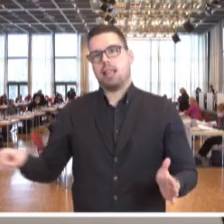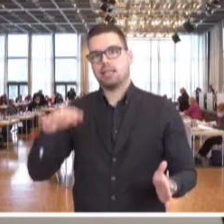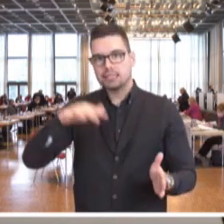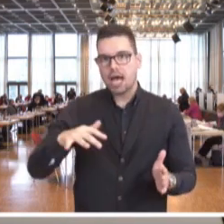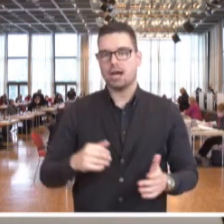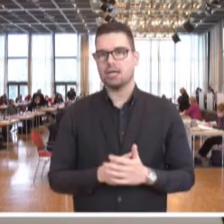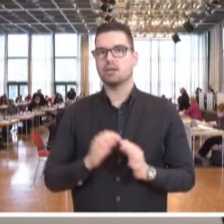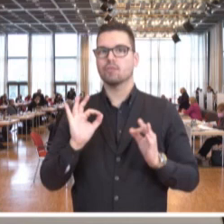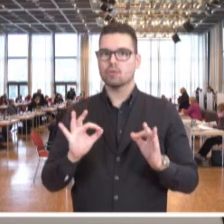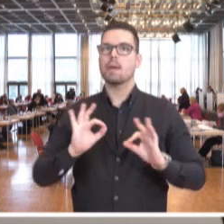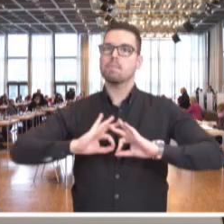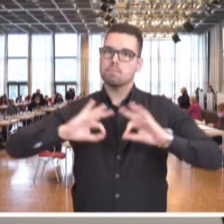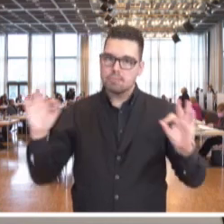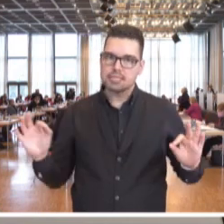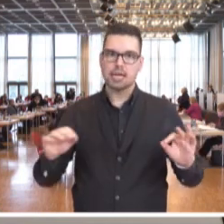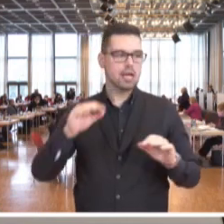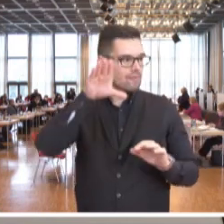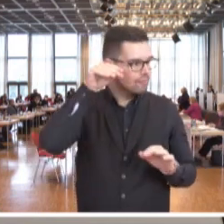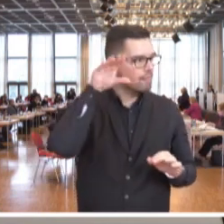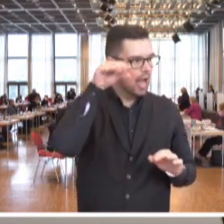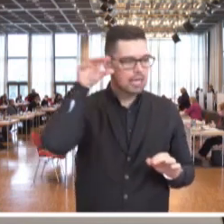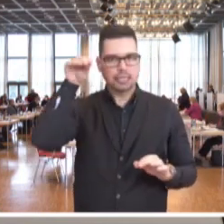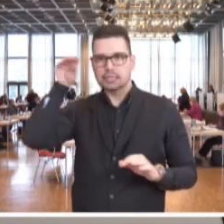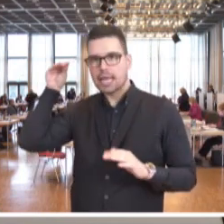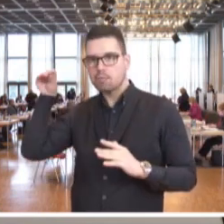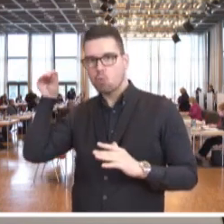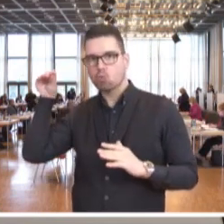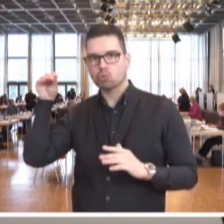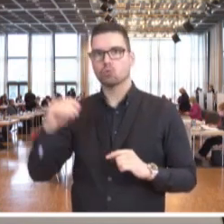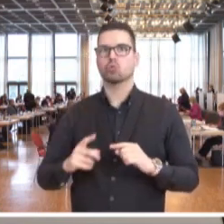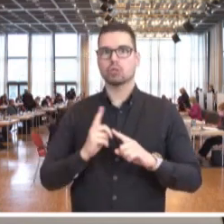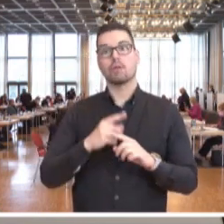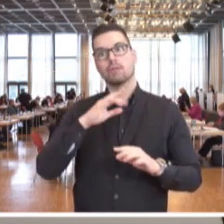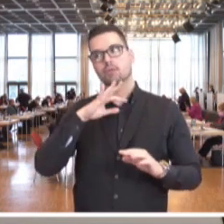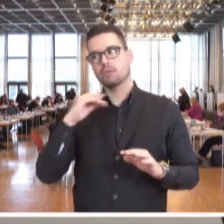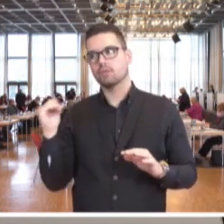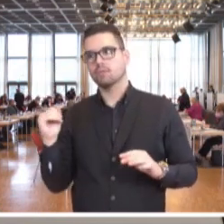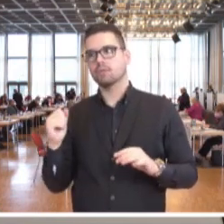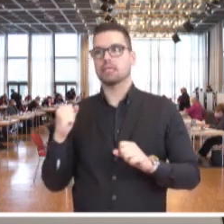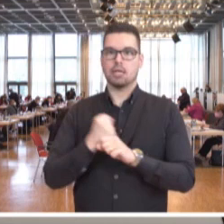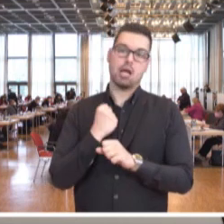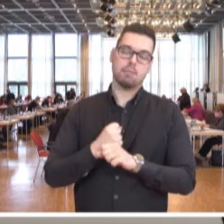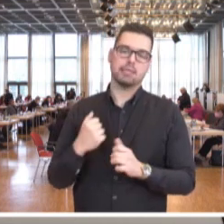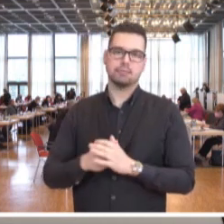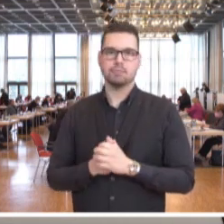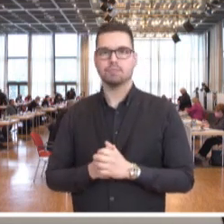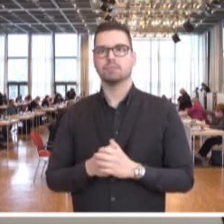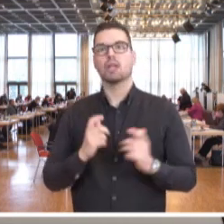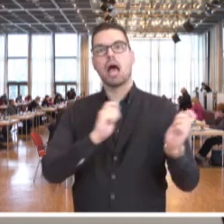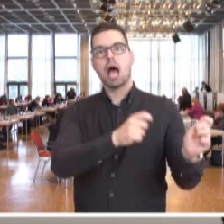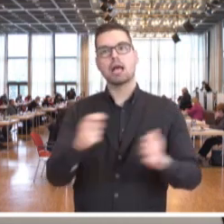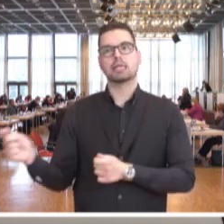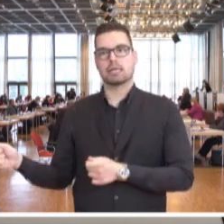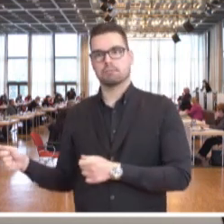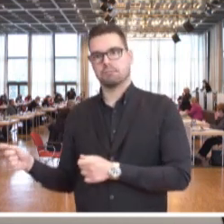zugunsten einer effizienten Wahrnehmung ihrer auch ansonsten vielgestalteten Obliegenheiten Aufgaben im